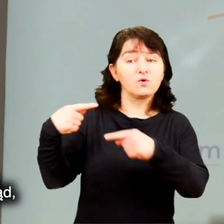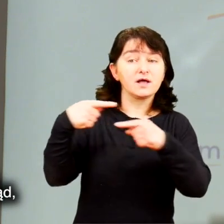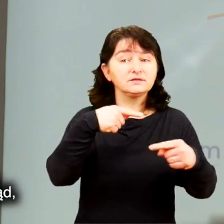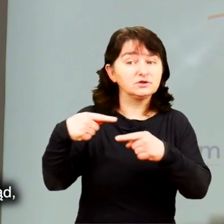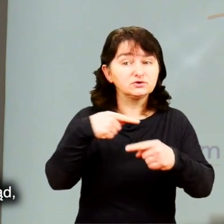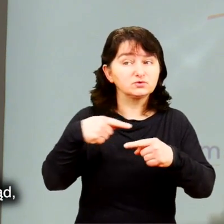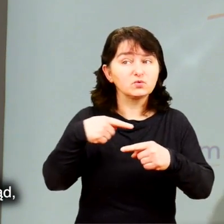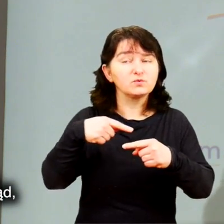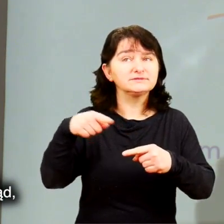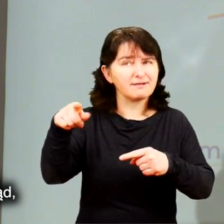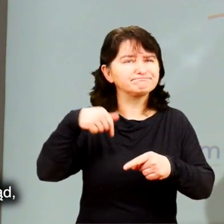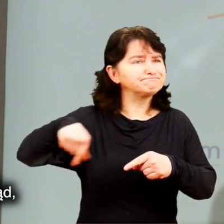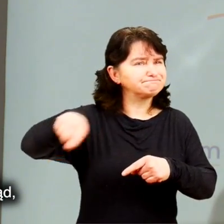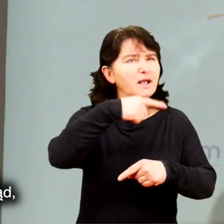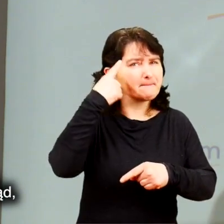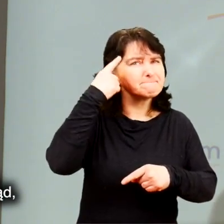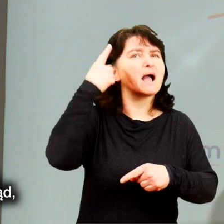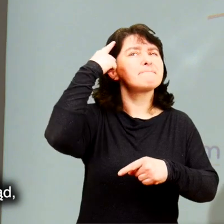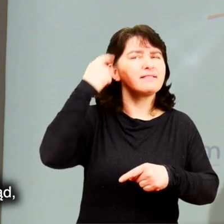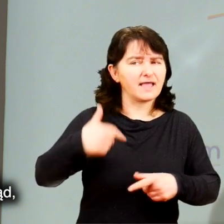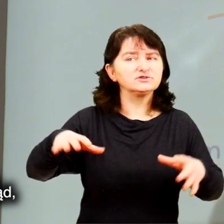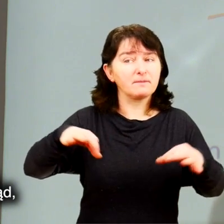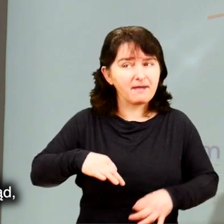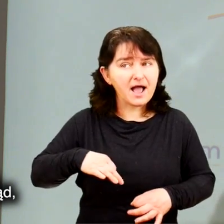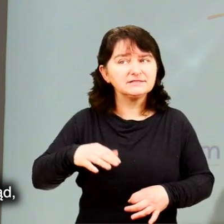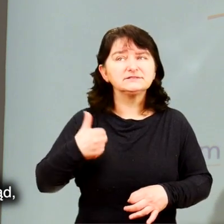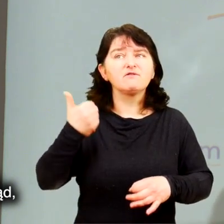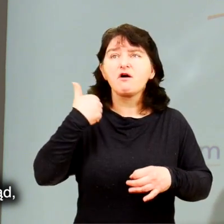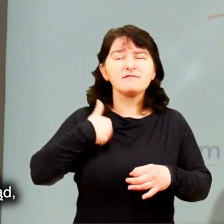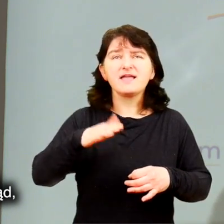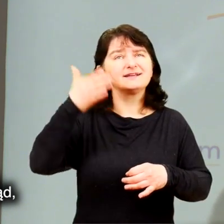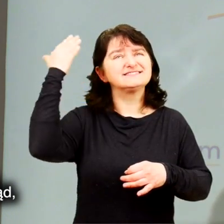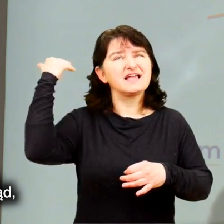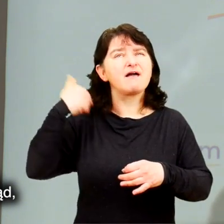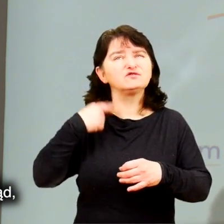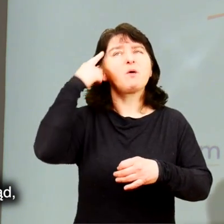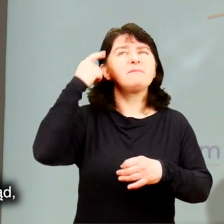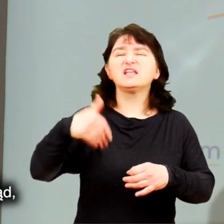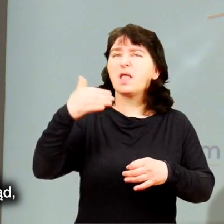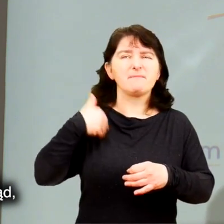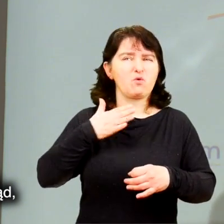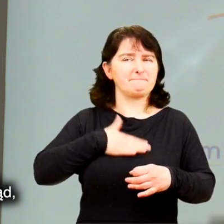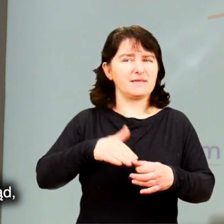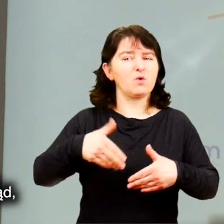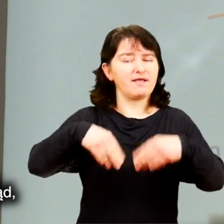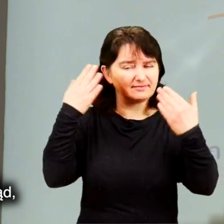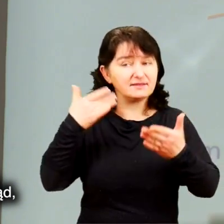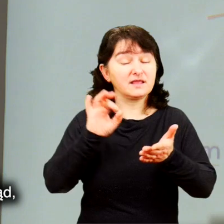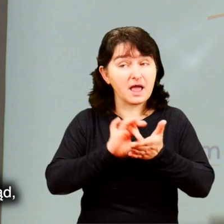Ta dyskusja toczyła się, jak państwo, sięgnięcie pamięcią. Ja nie chcę wracać do tamtych dni, bo one nie były miłe na pewno.